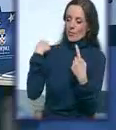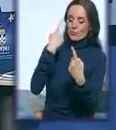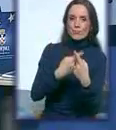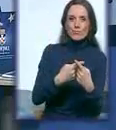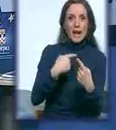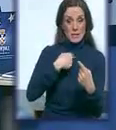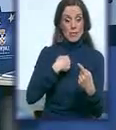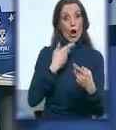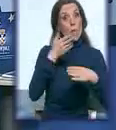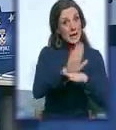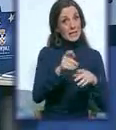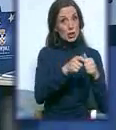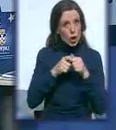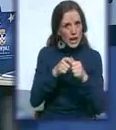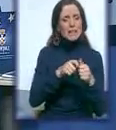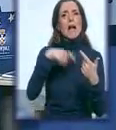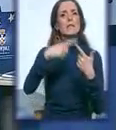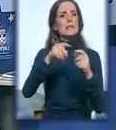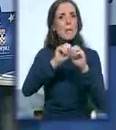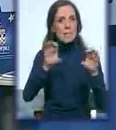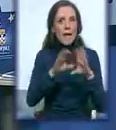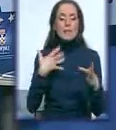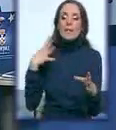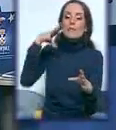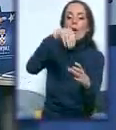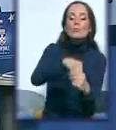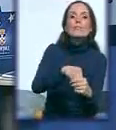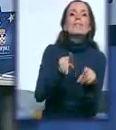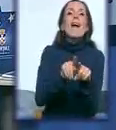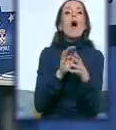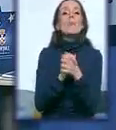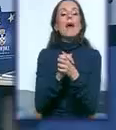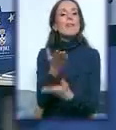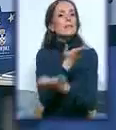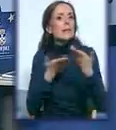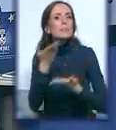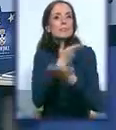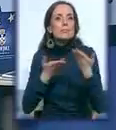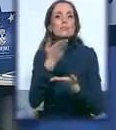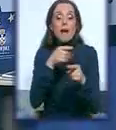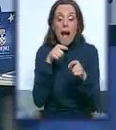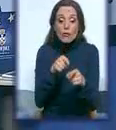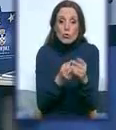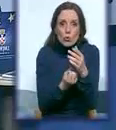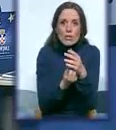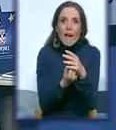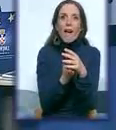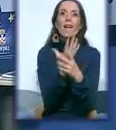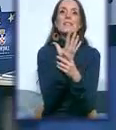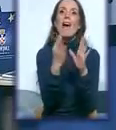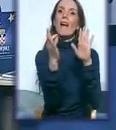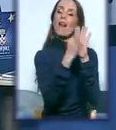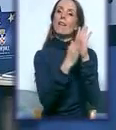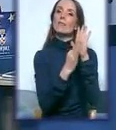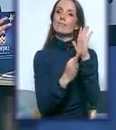organizacije, kao i medije, učestvujemo u nekim prijateljskim pričama, a koje su bile stvaranje kriterijuma za određeni